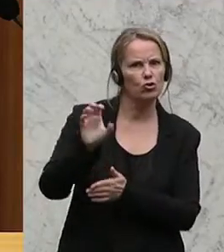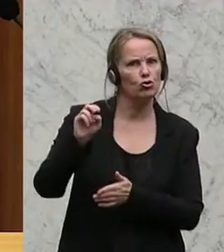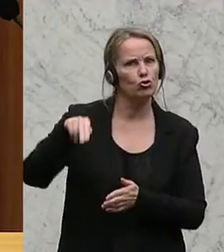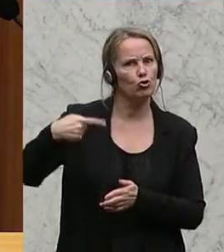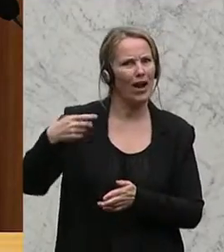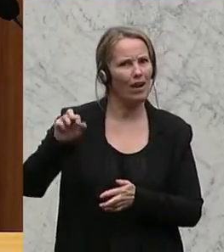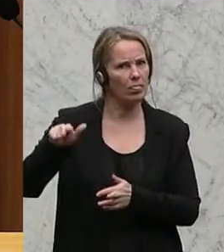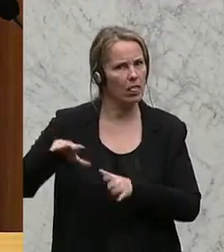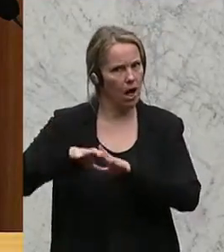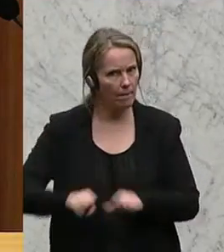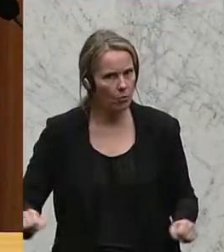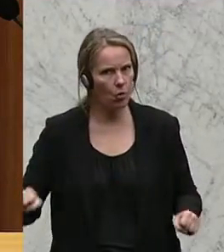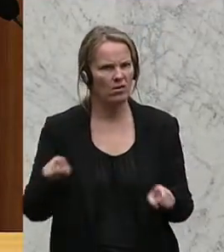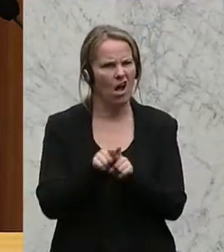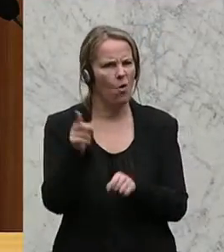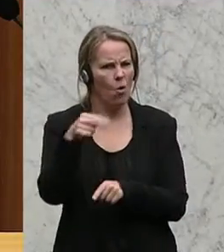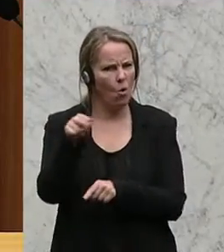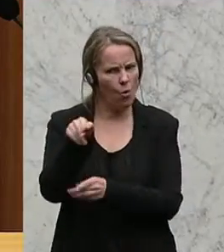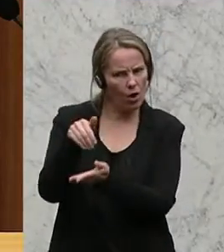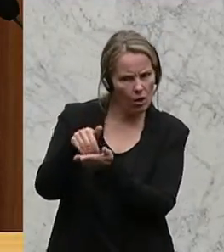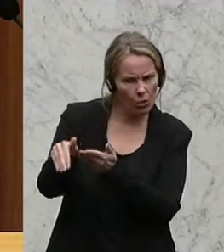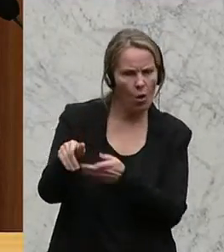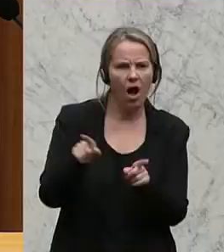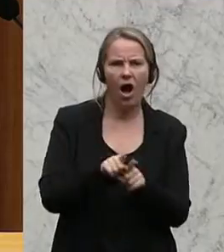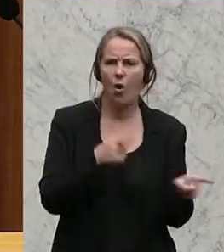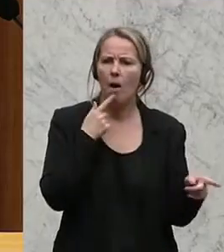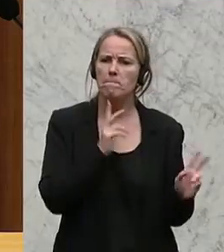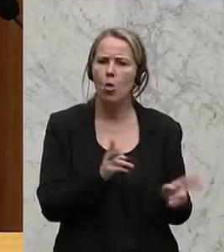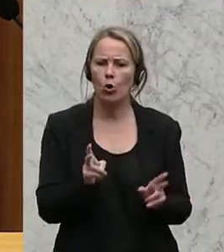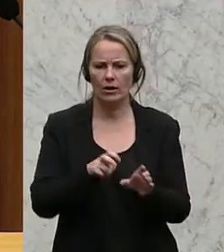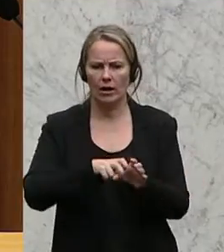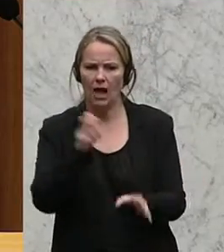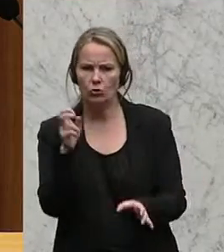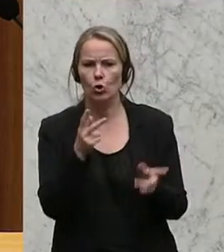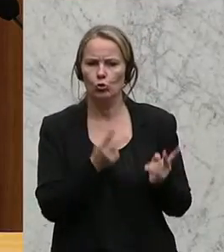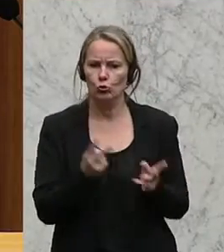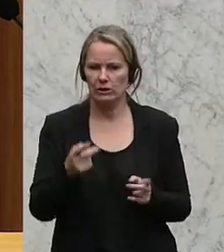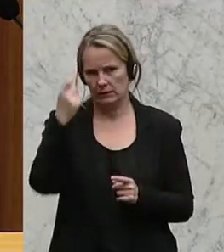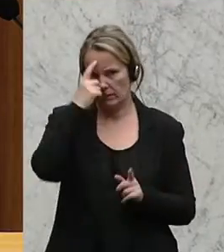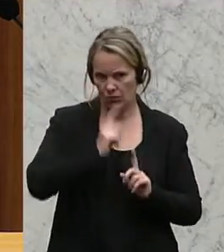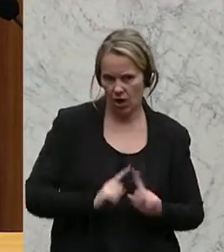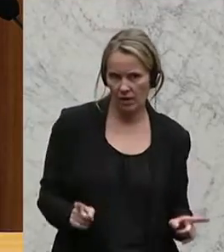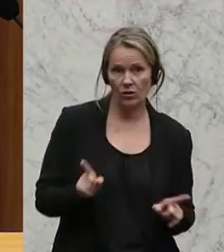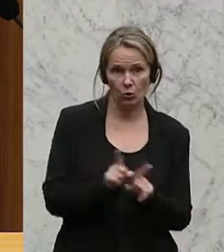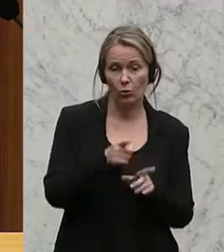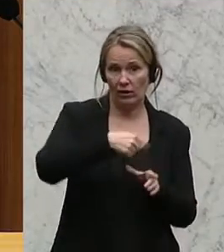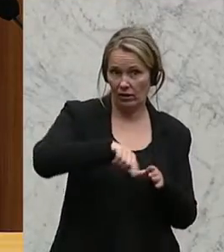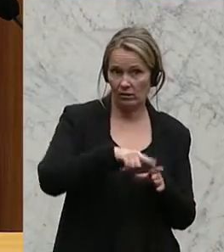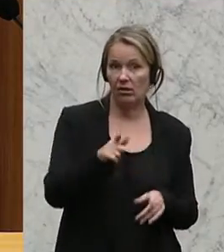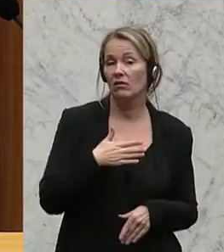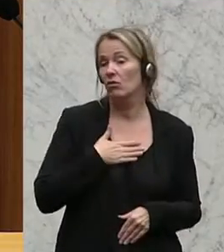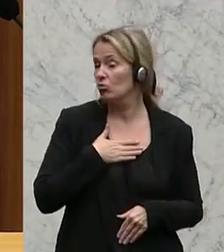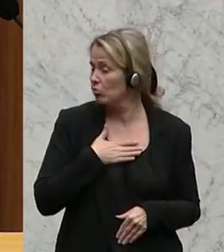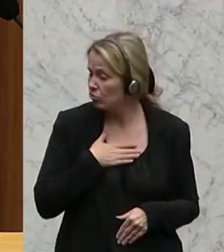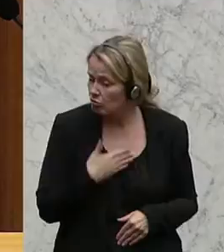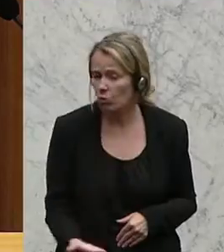Abkommen und dem Euro sowie in Opt-out-Regelungen für die Bereiche Justiz und Inneres. Dennoch ist es